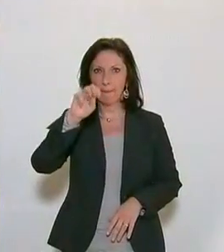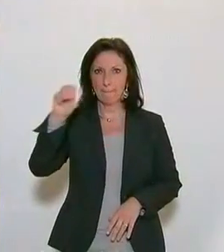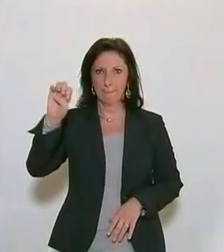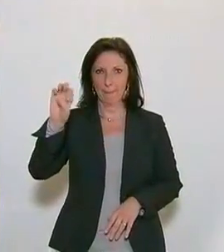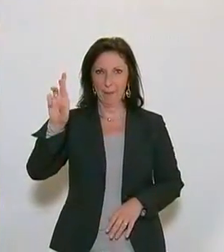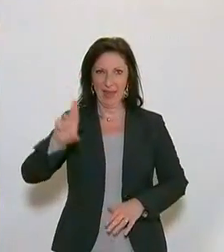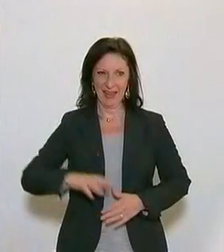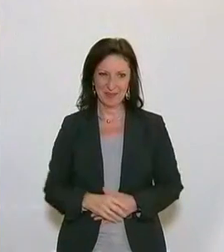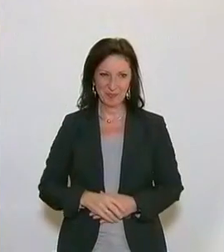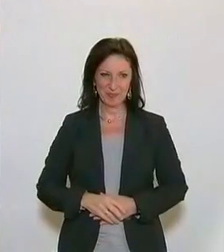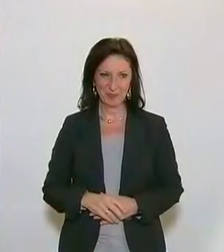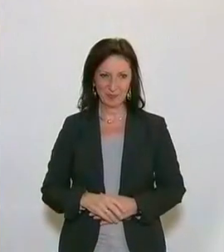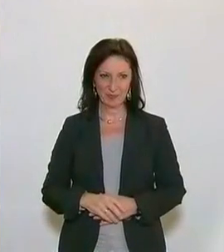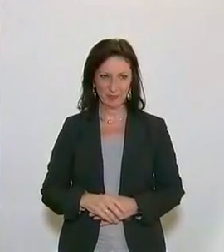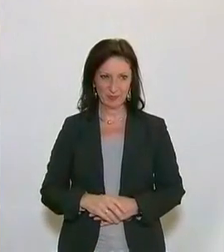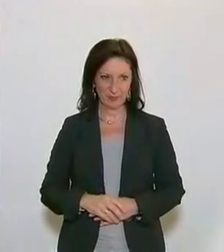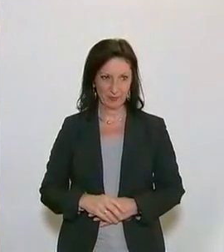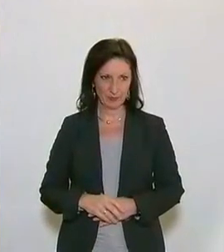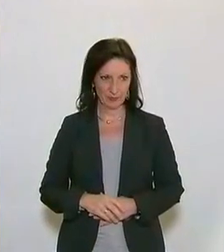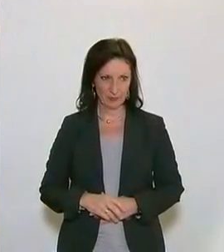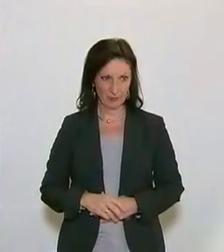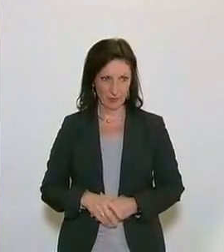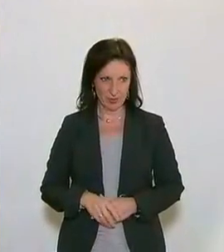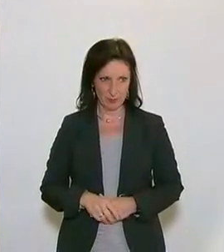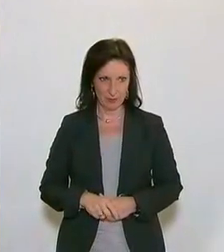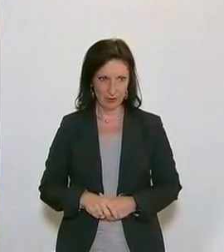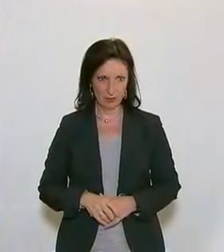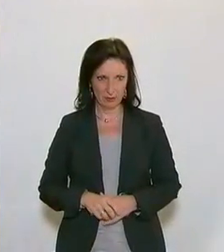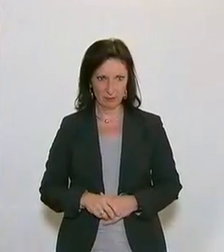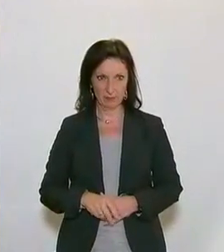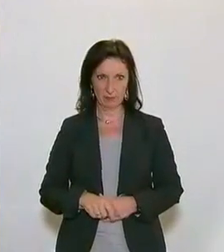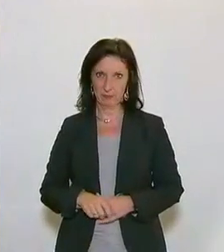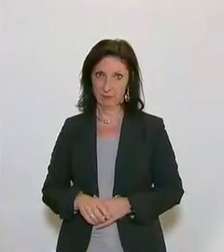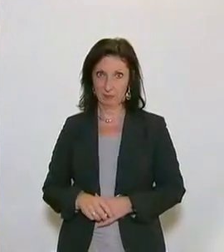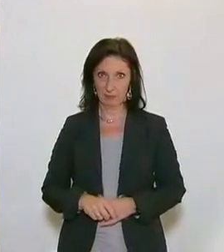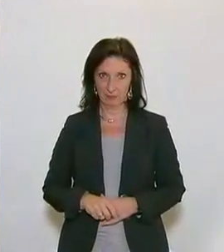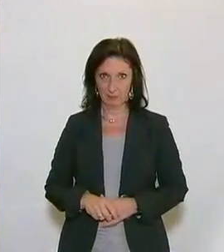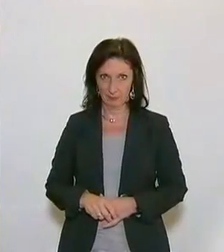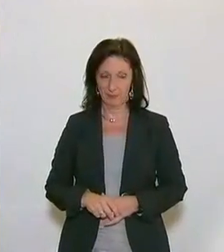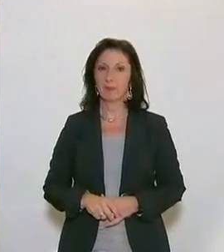gar kein juristischer Begriff, es sei ein Gefühl, ein Gesetzespaket auf ein Gefühl sei problematisch, so Stephan.